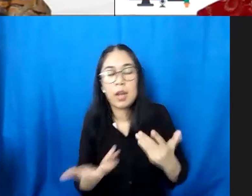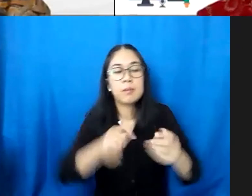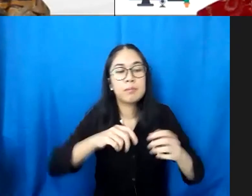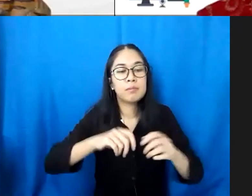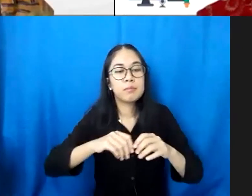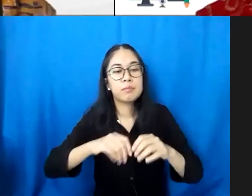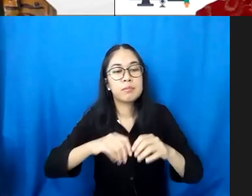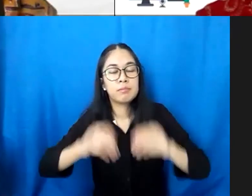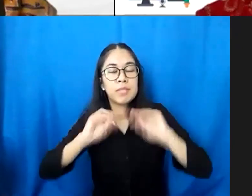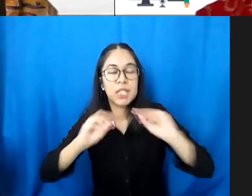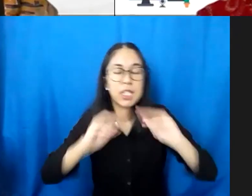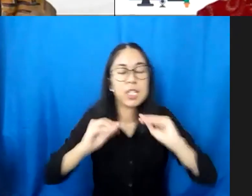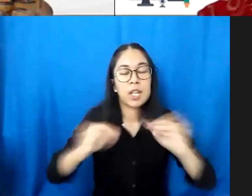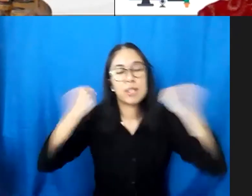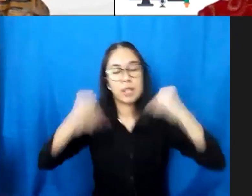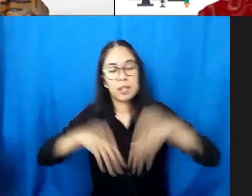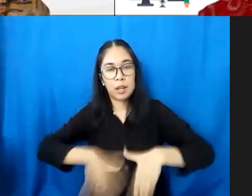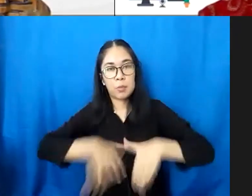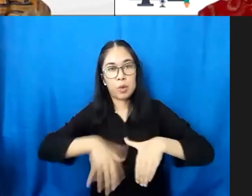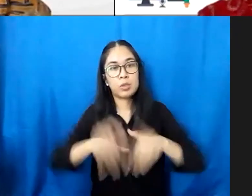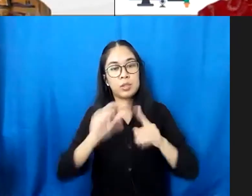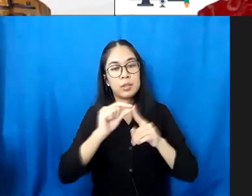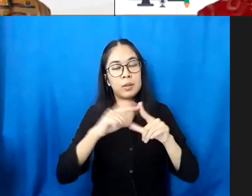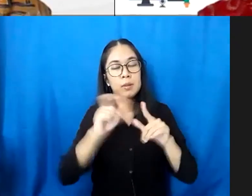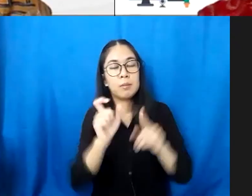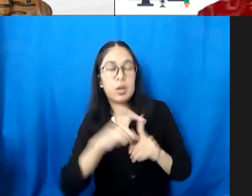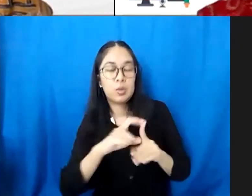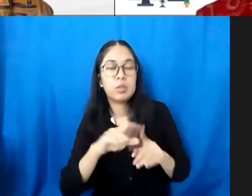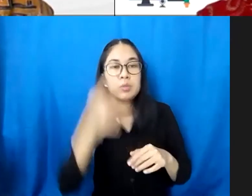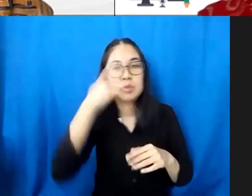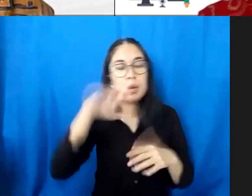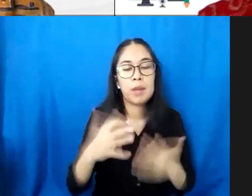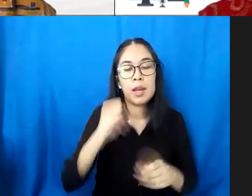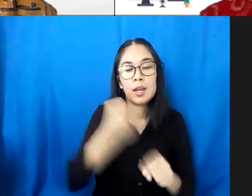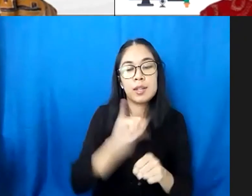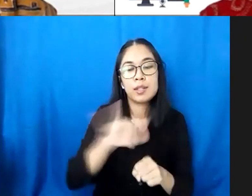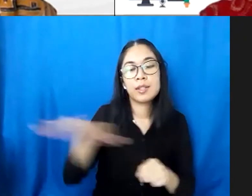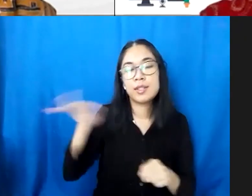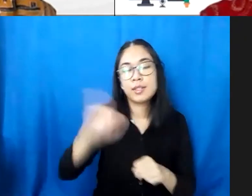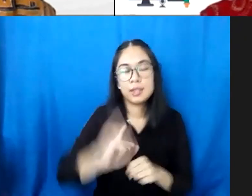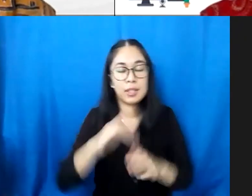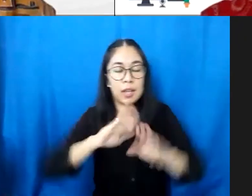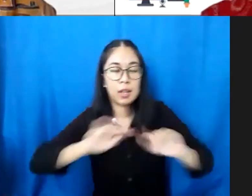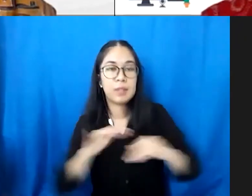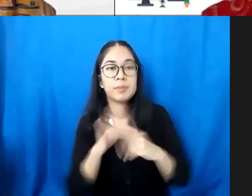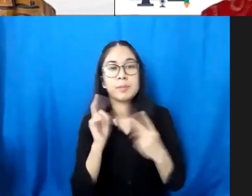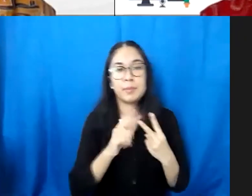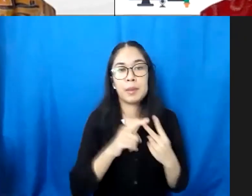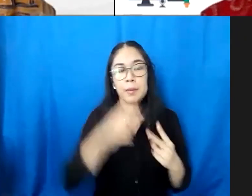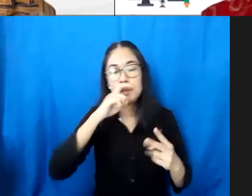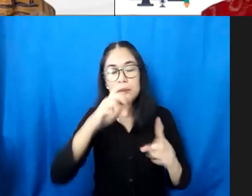reproduksi di PAUD terkait dengan pendidikan mengenai kisi anak dan yang kedua dari Bapak Rosie Afrial